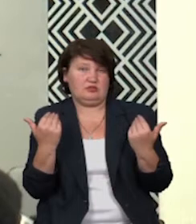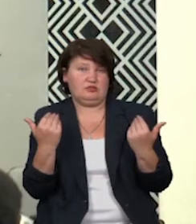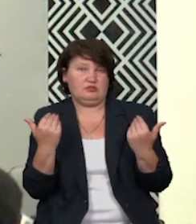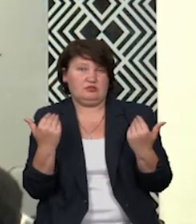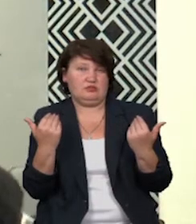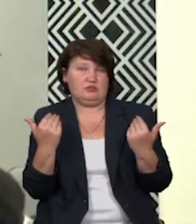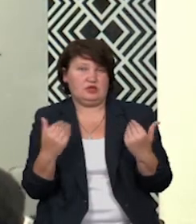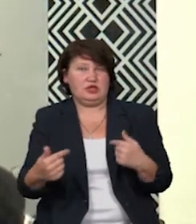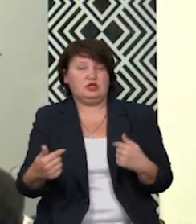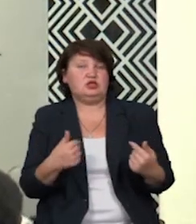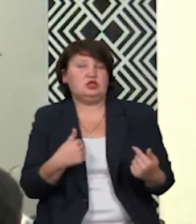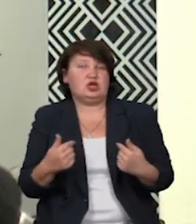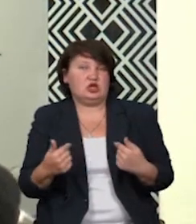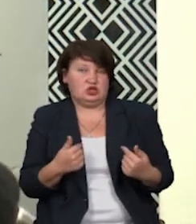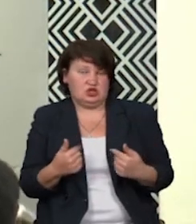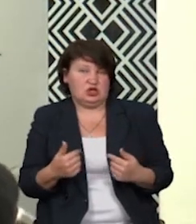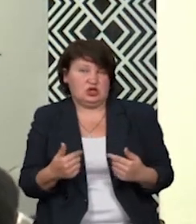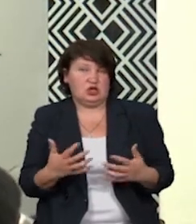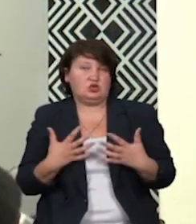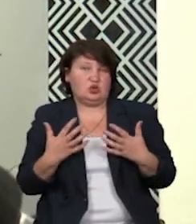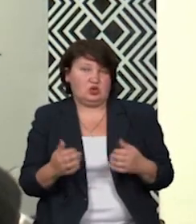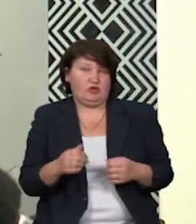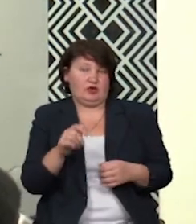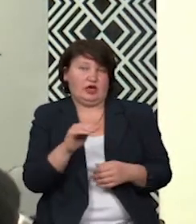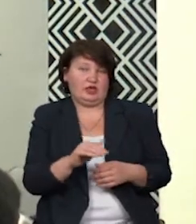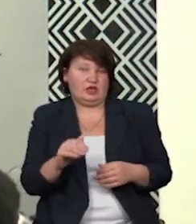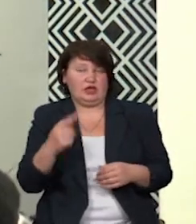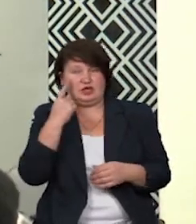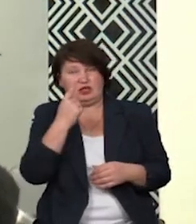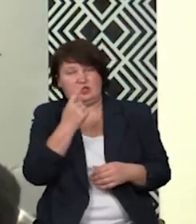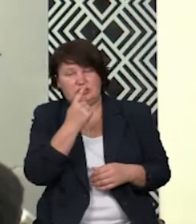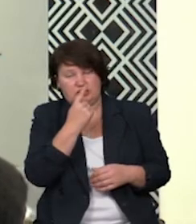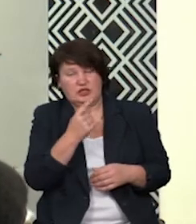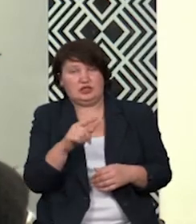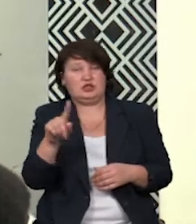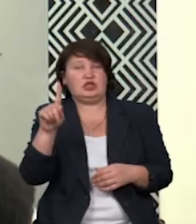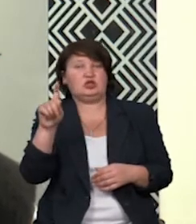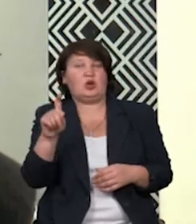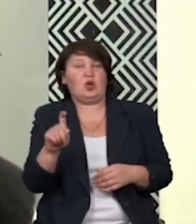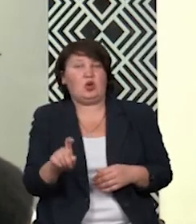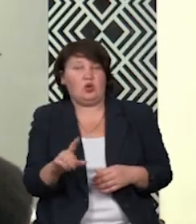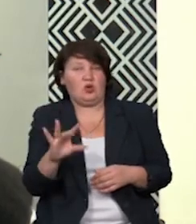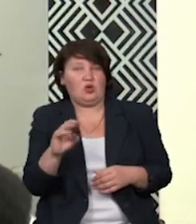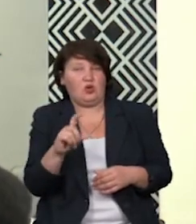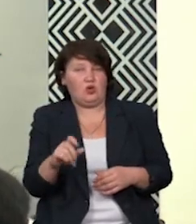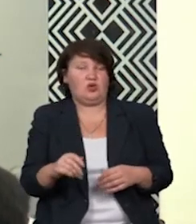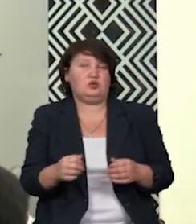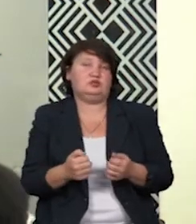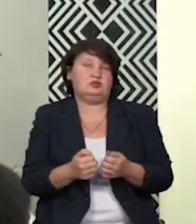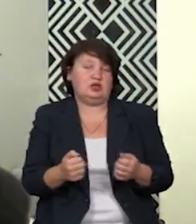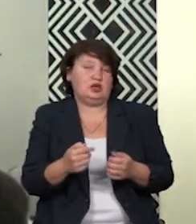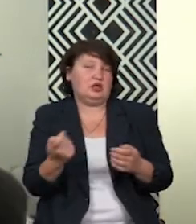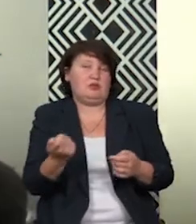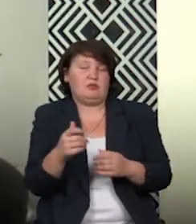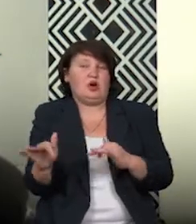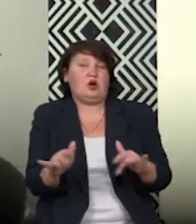Страждає фізичне здоров'я дітей. Тобто це зір, це сколіотична постава, набирання злайвої ваги, малораховний спосіб життя.